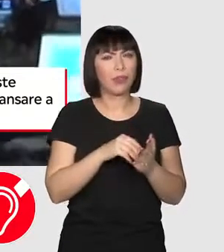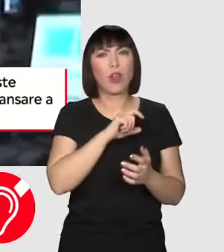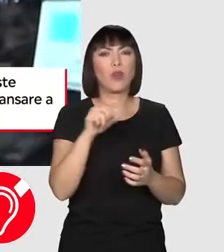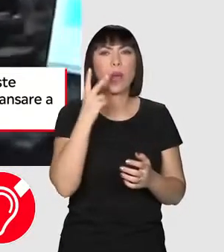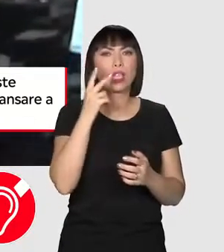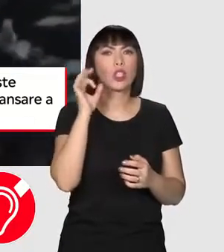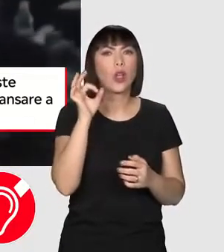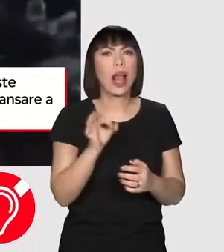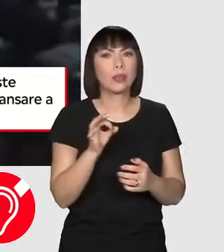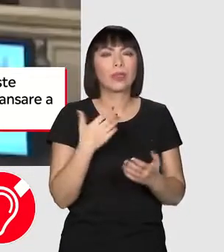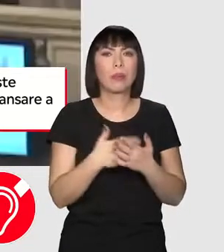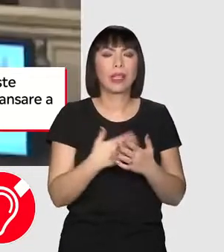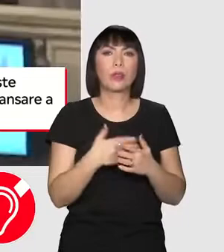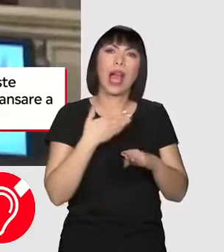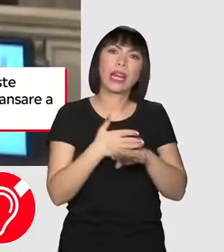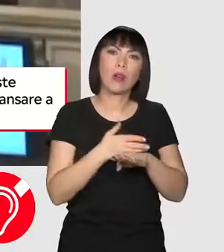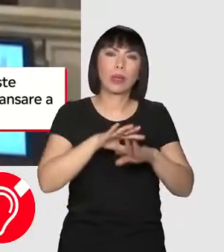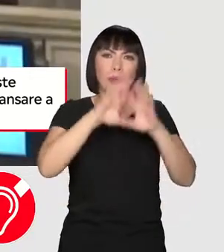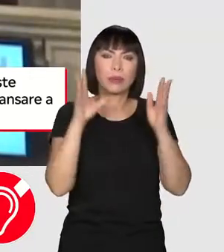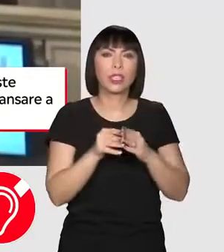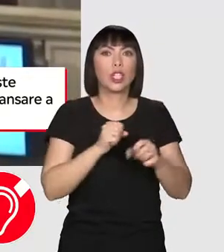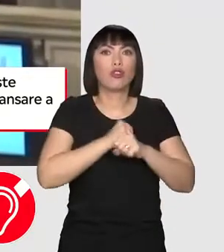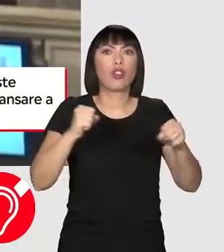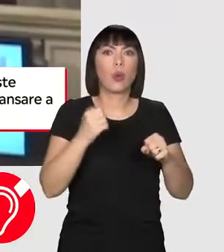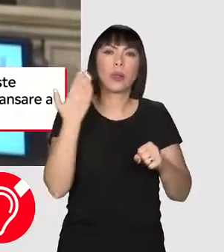2% pentru a recupera integral șocul din primăvară. VIZIONARE!